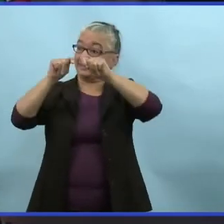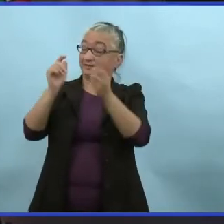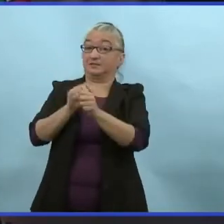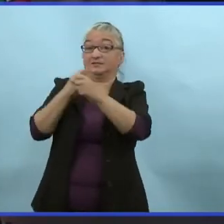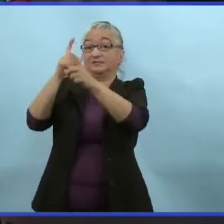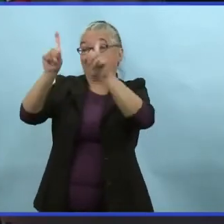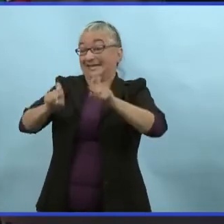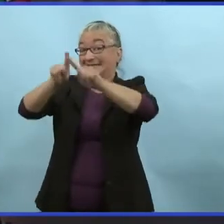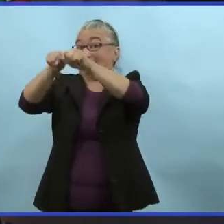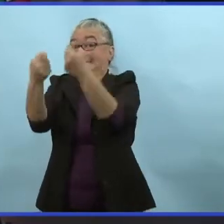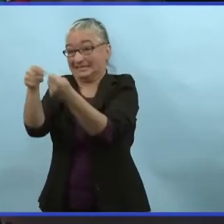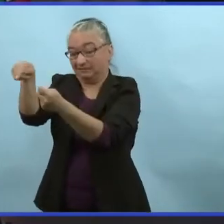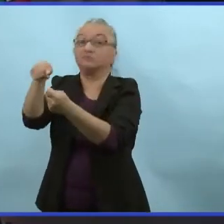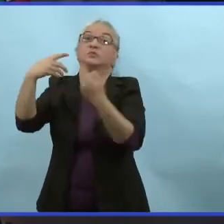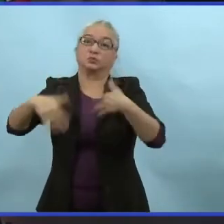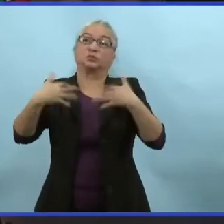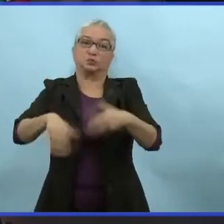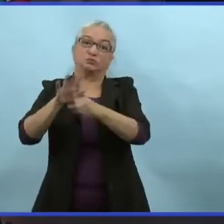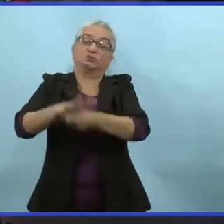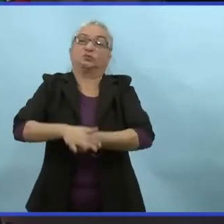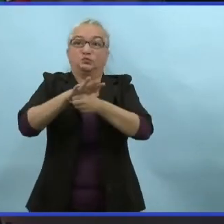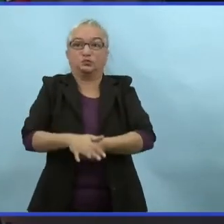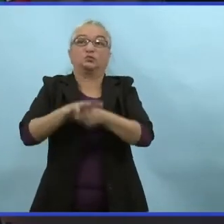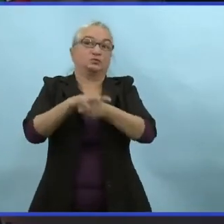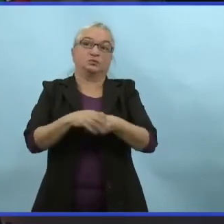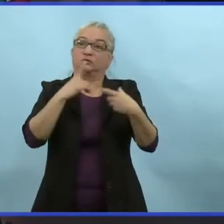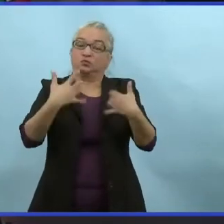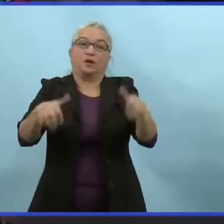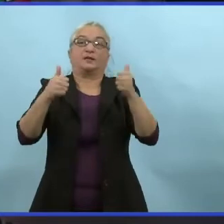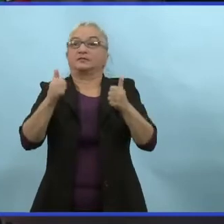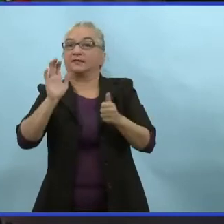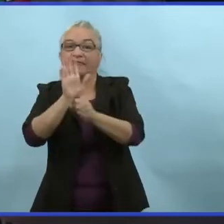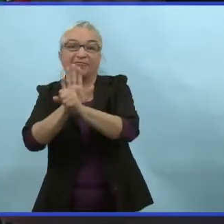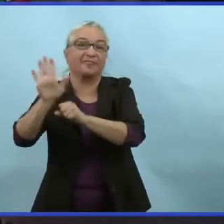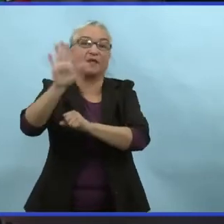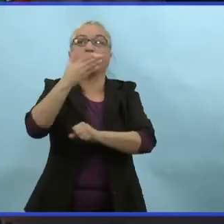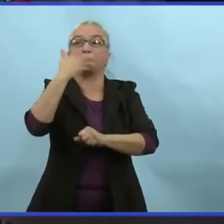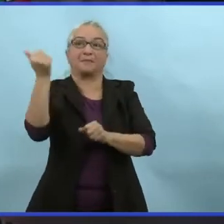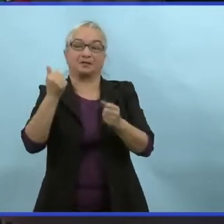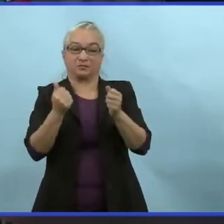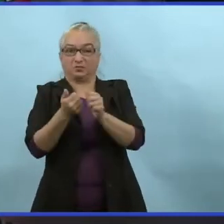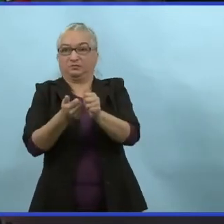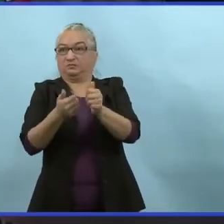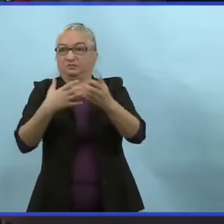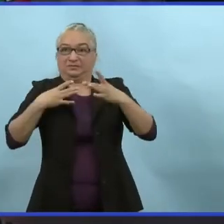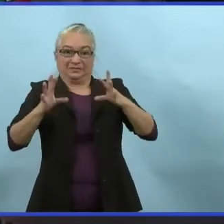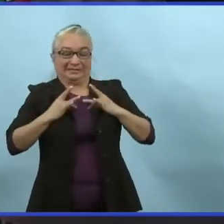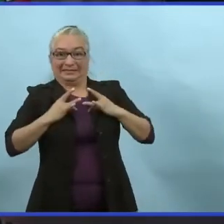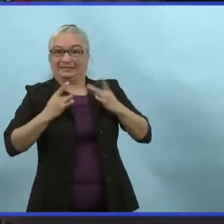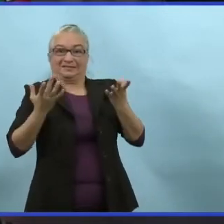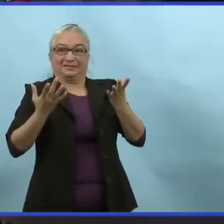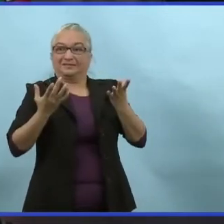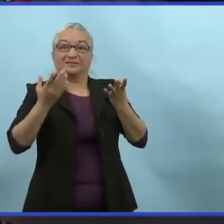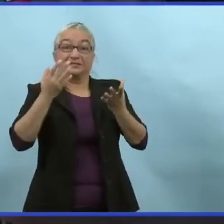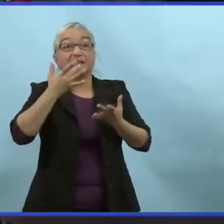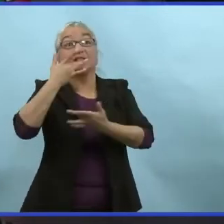il faut faire attention cette année et faire tout ce qu'on peut faire pour se protéger de ces autres virus respiratoires.